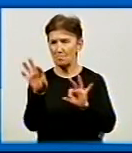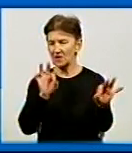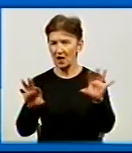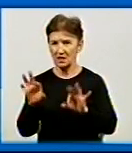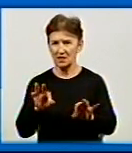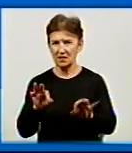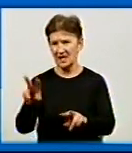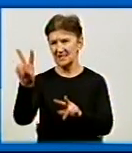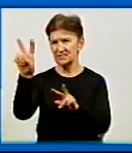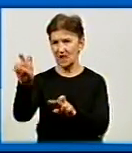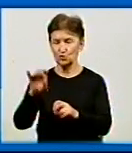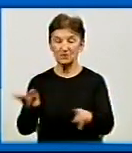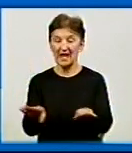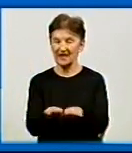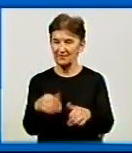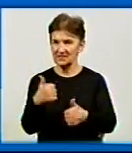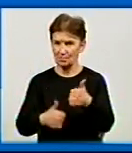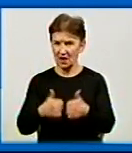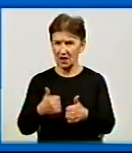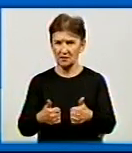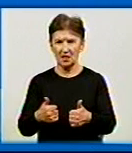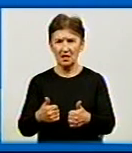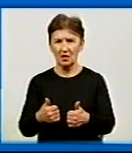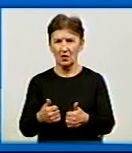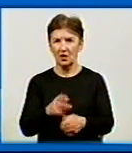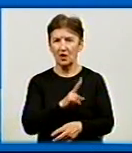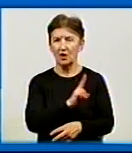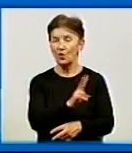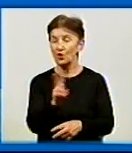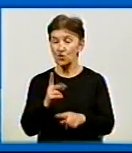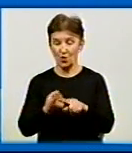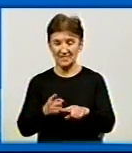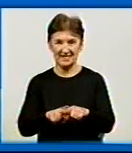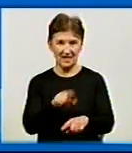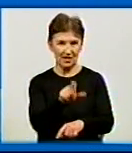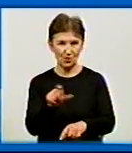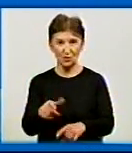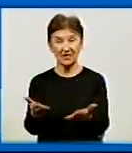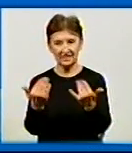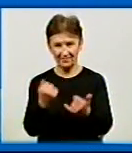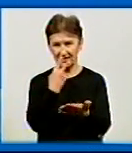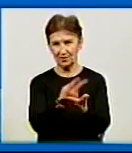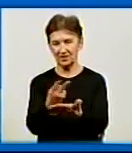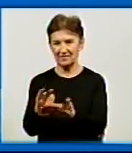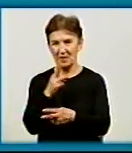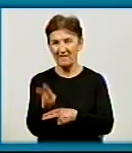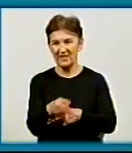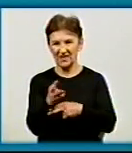статус і рівень змагань, ну і важливість таких стартів. Хто ці люди? Давайте подивимось на відео.